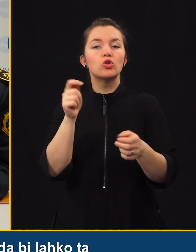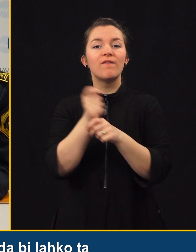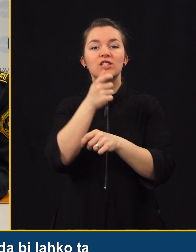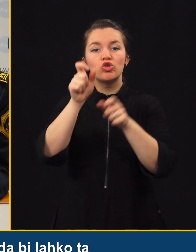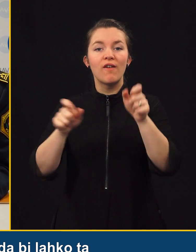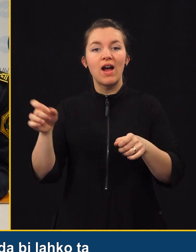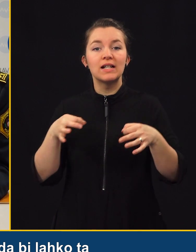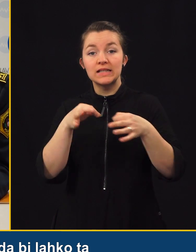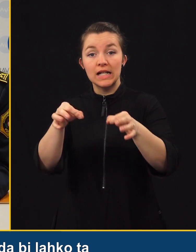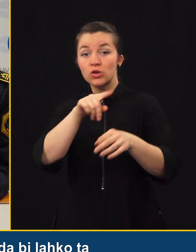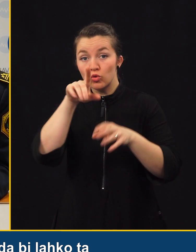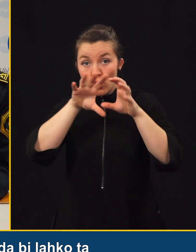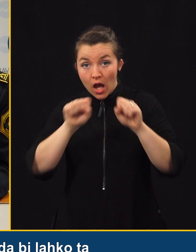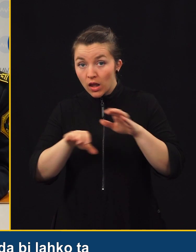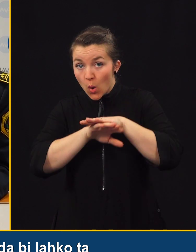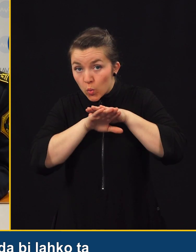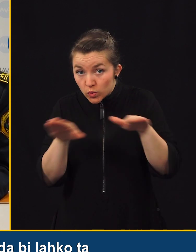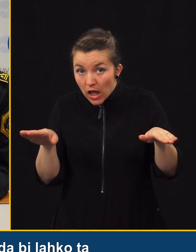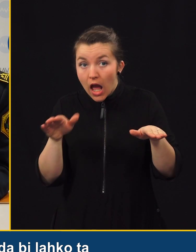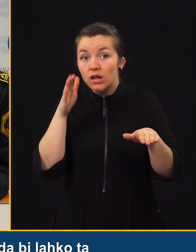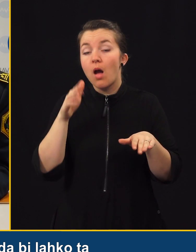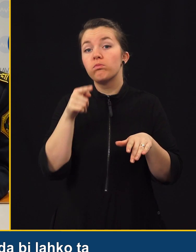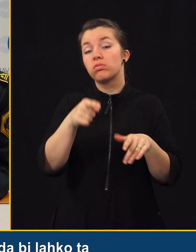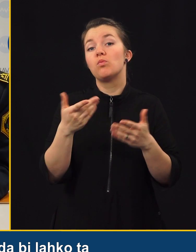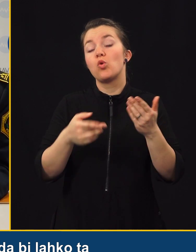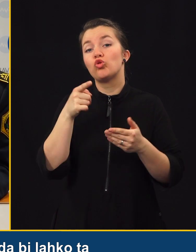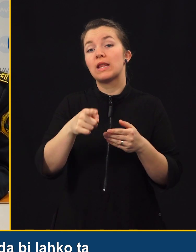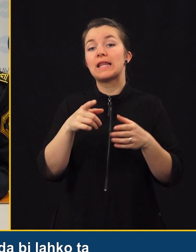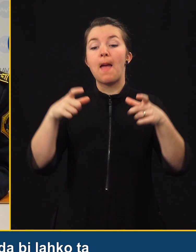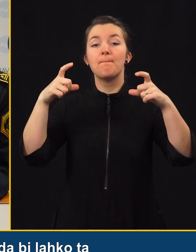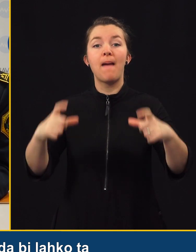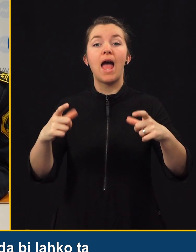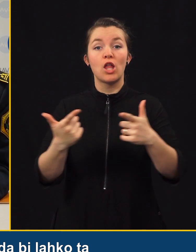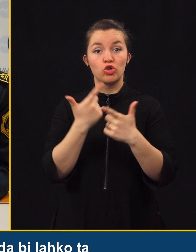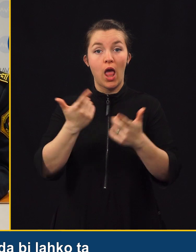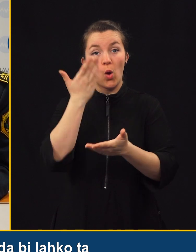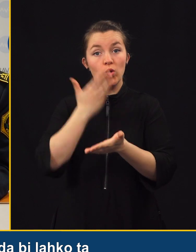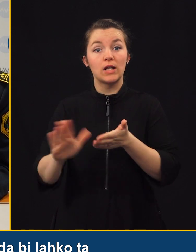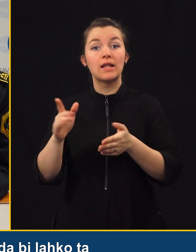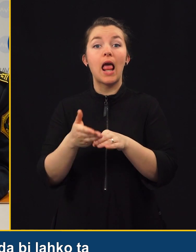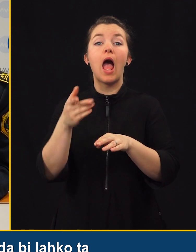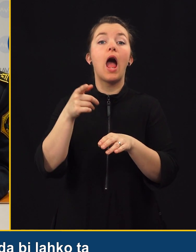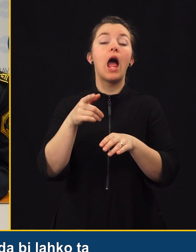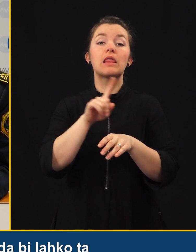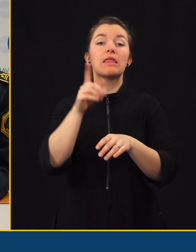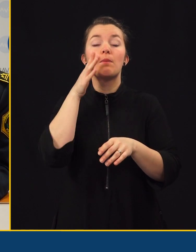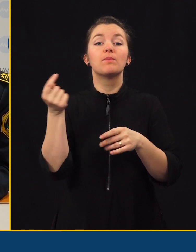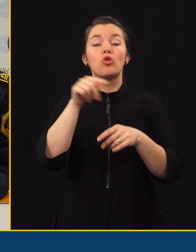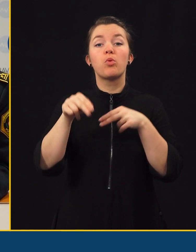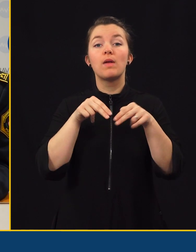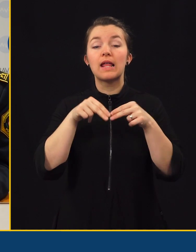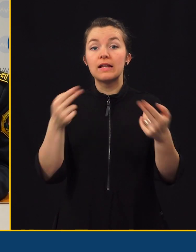zdržavci ceste storili vse, da bi mogoče lahko ta madež odstranili preko, je prišlo do prometne nesreče.